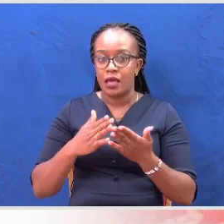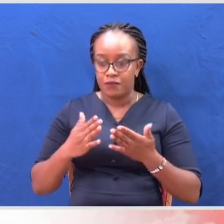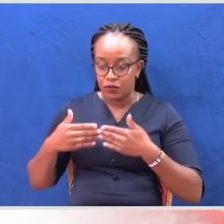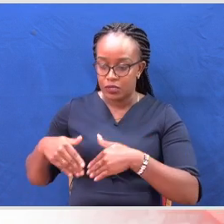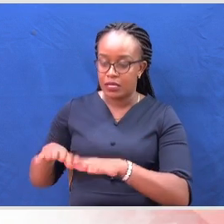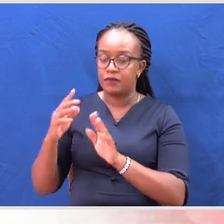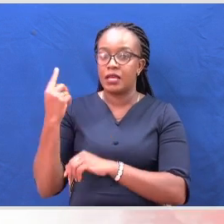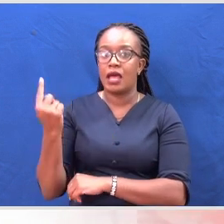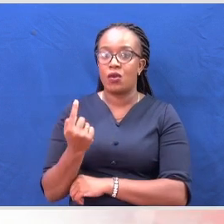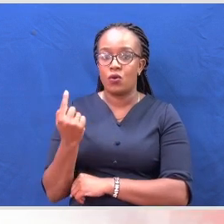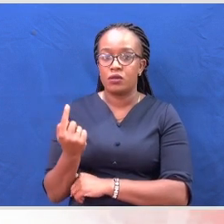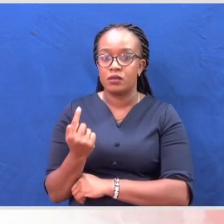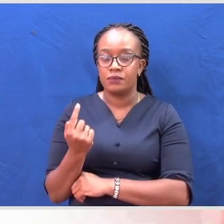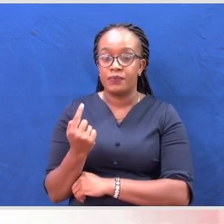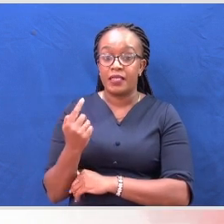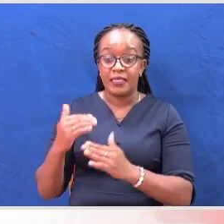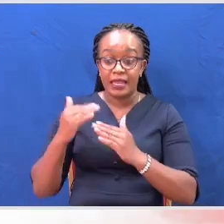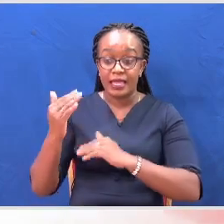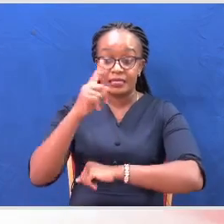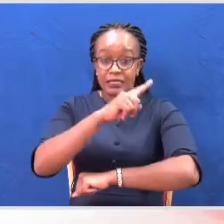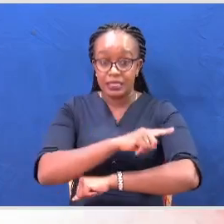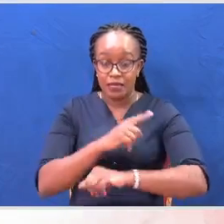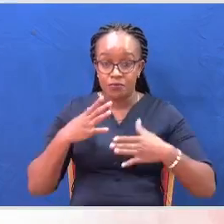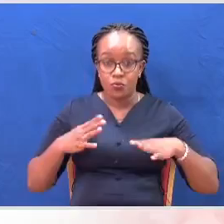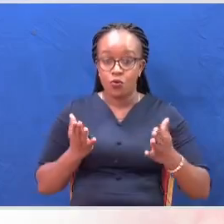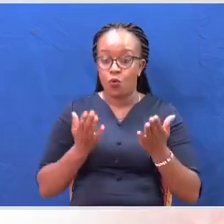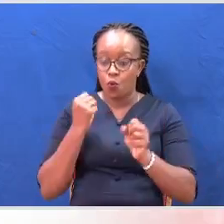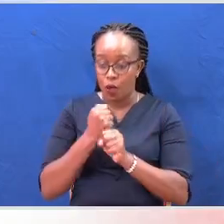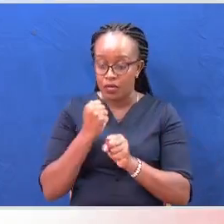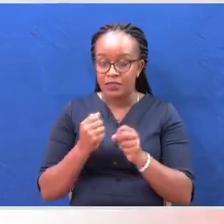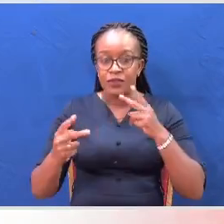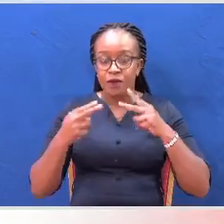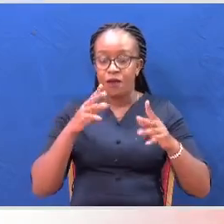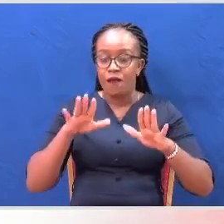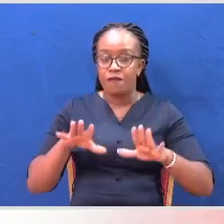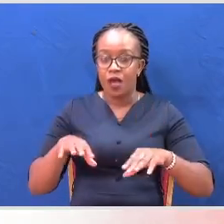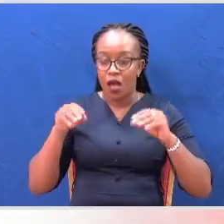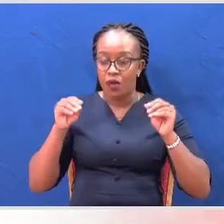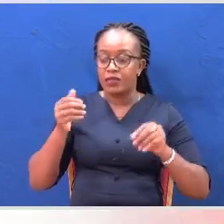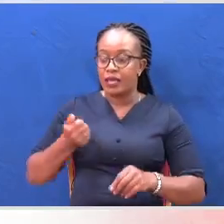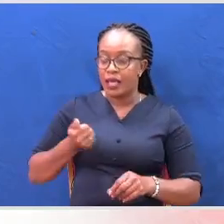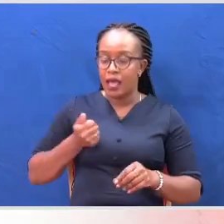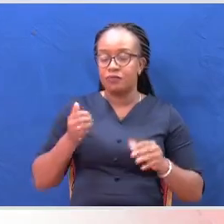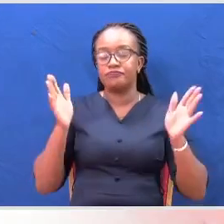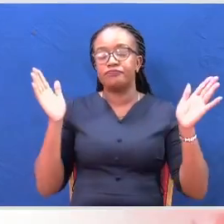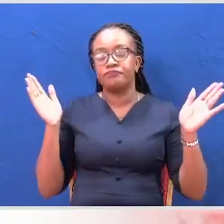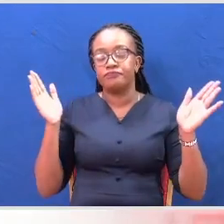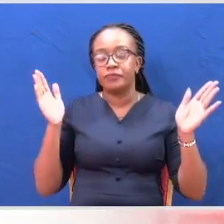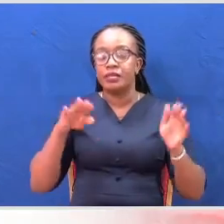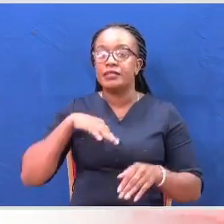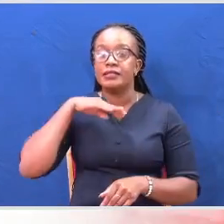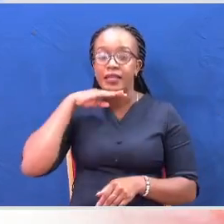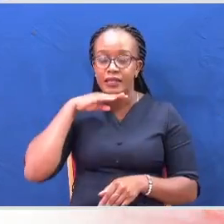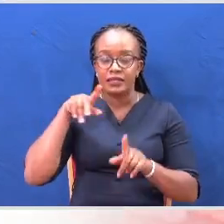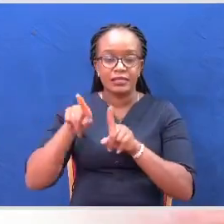walimokodisha. Kesho ye mchana wa hudumu wa hoteli, walimpata Velvin na kiwa amelalachali, kitandani na